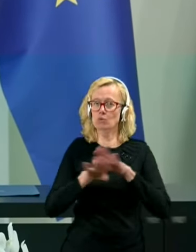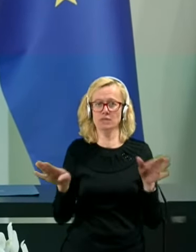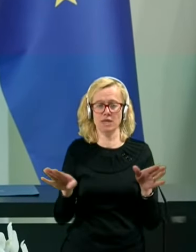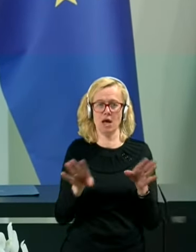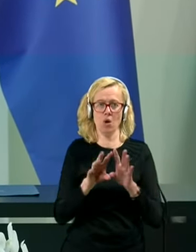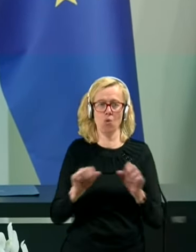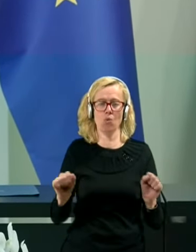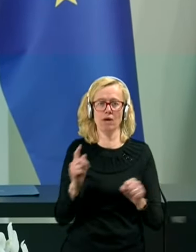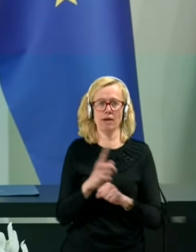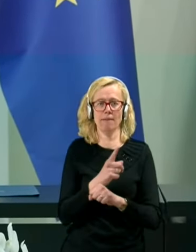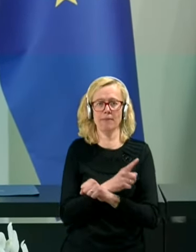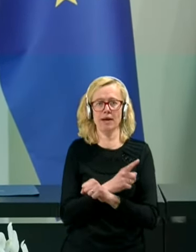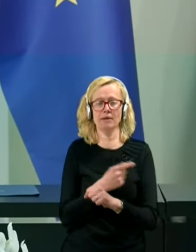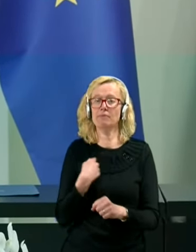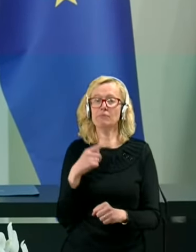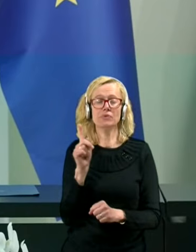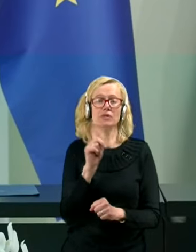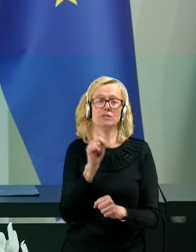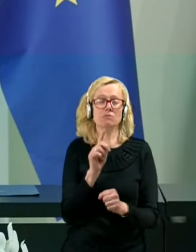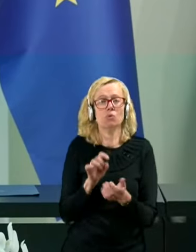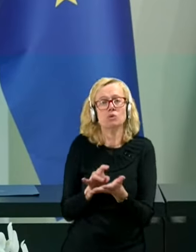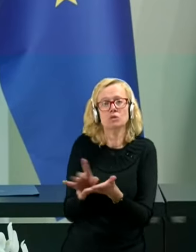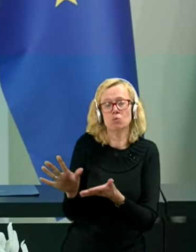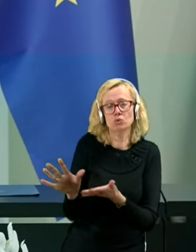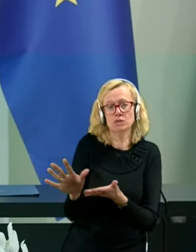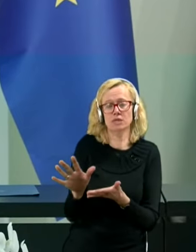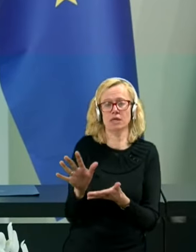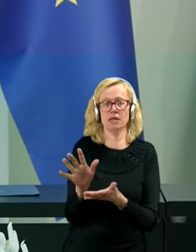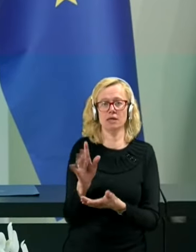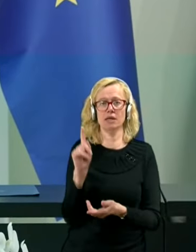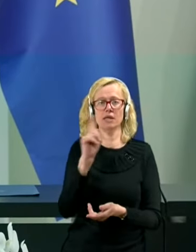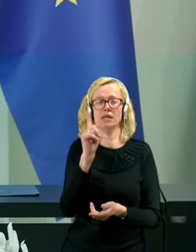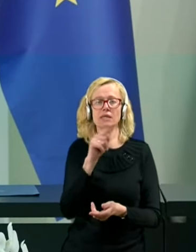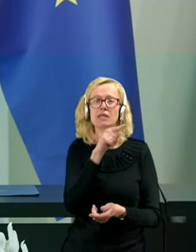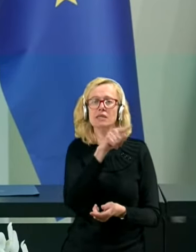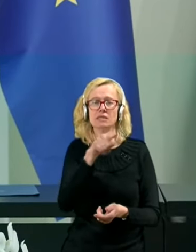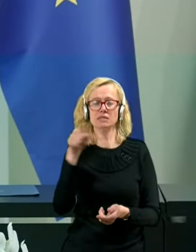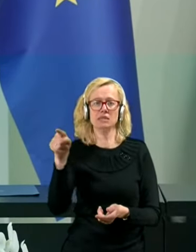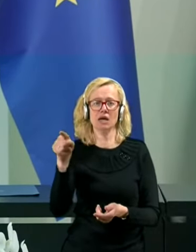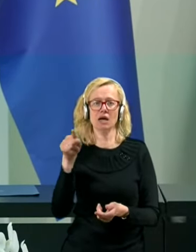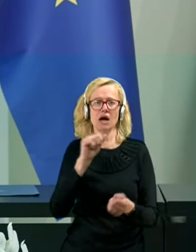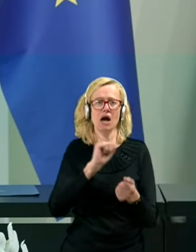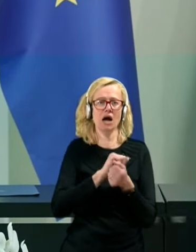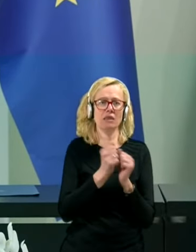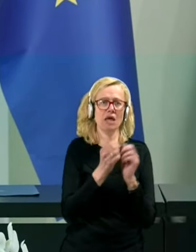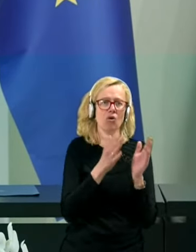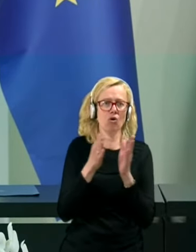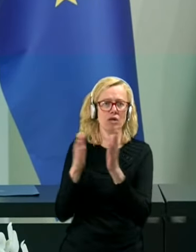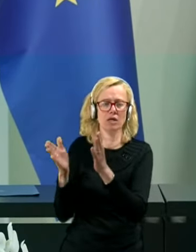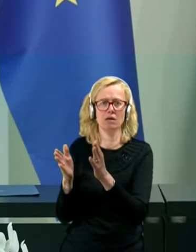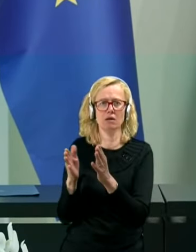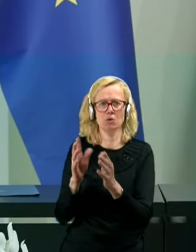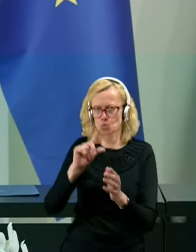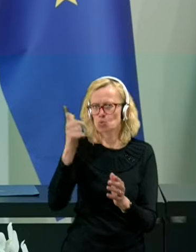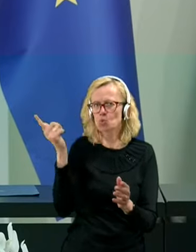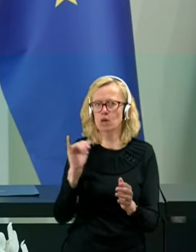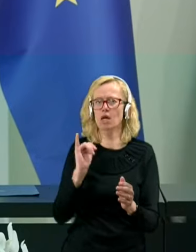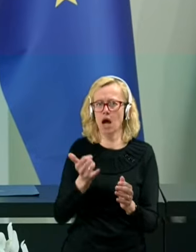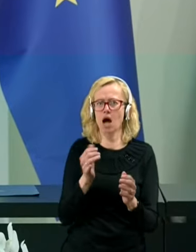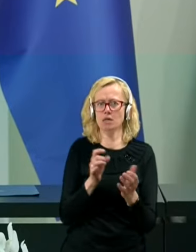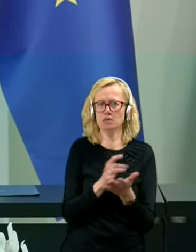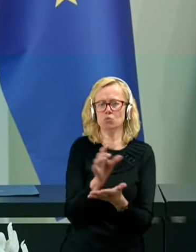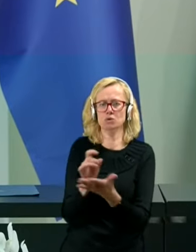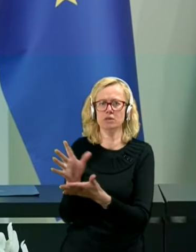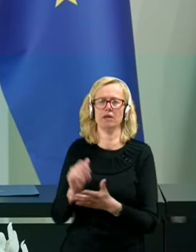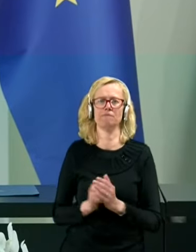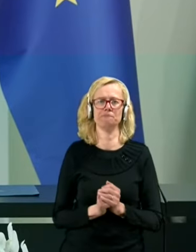da nismo izpustili niti tistih kategorij, ki so izpustili vsi drugi, in